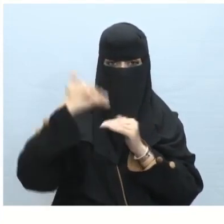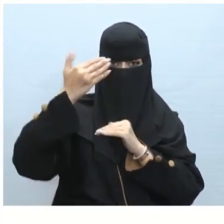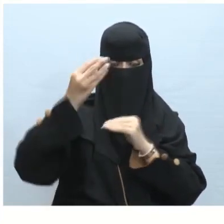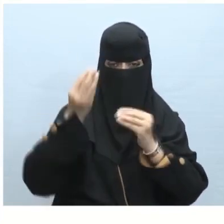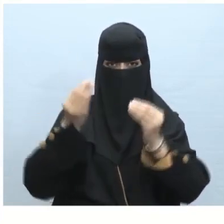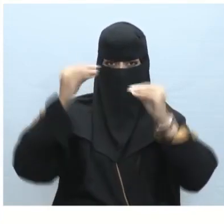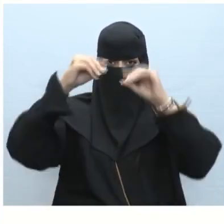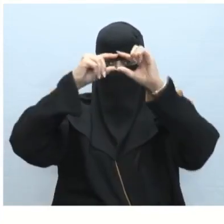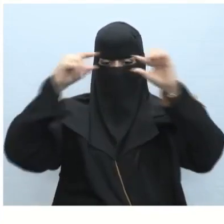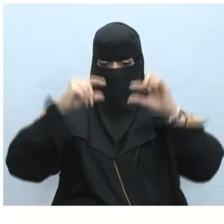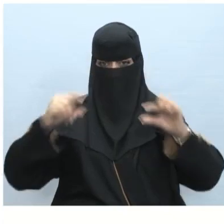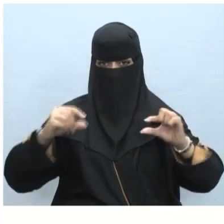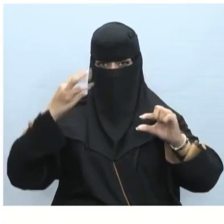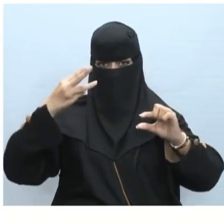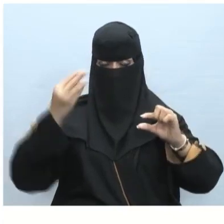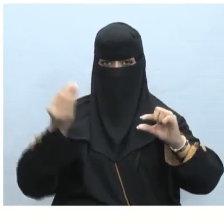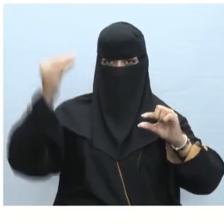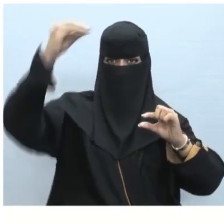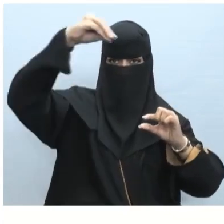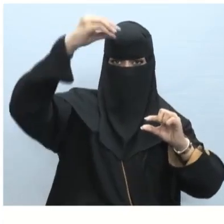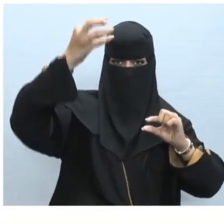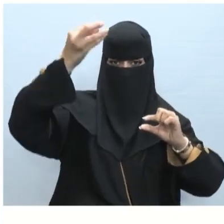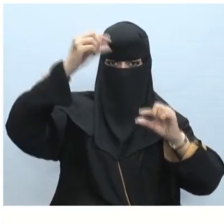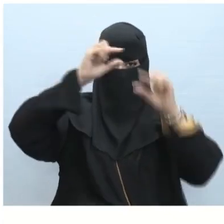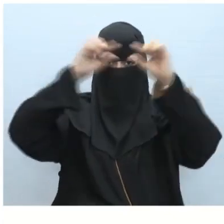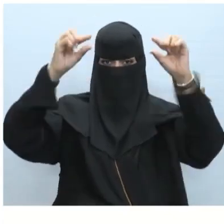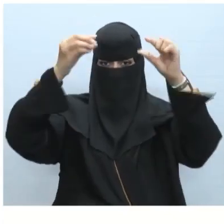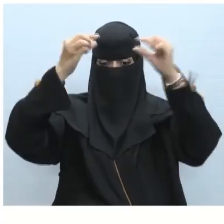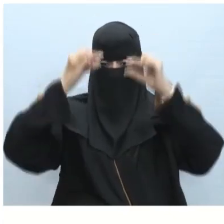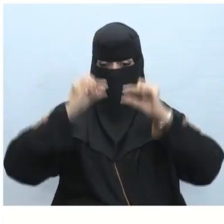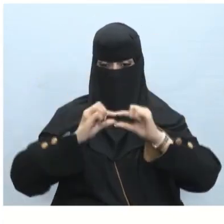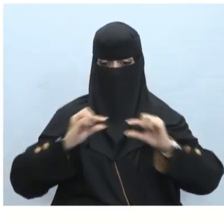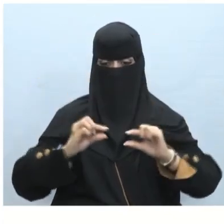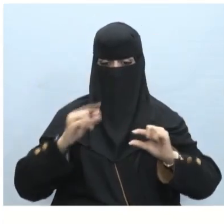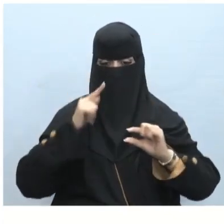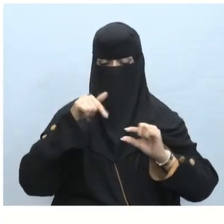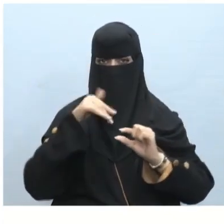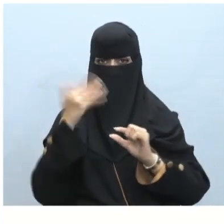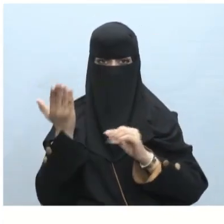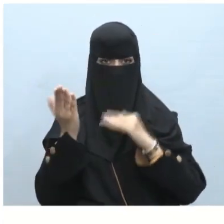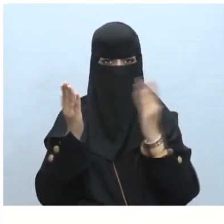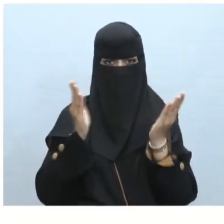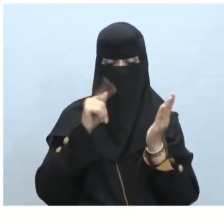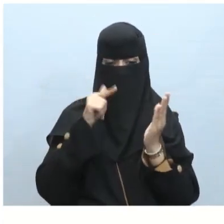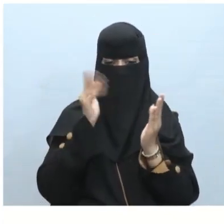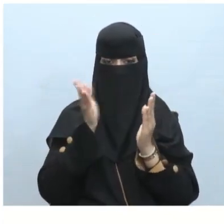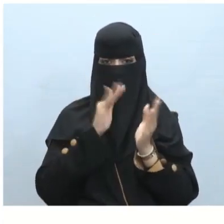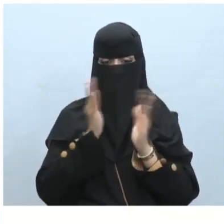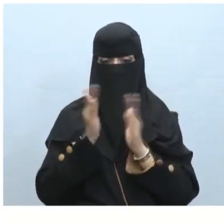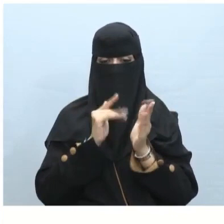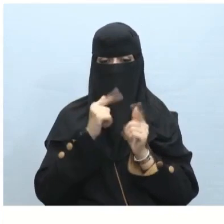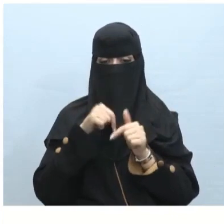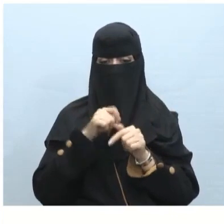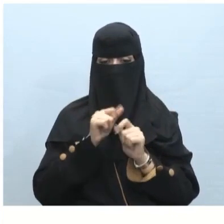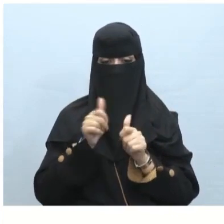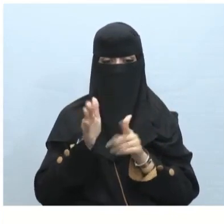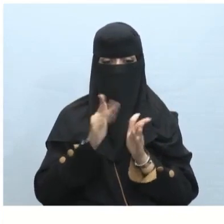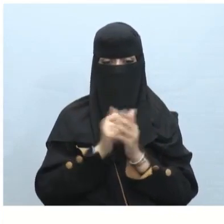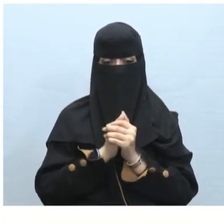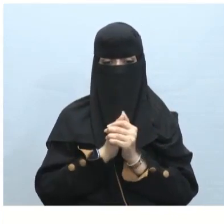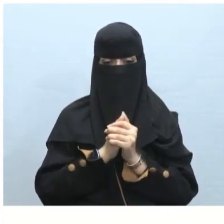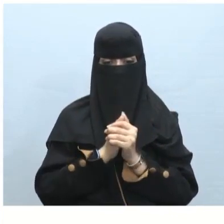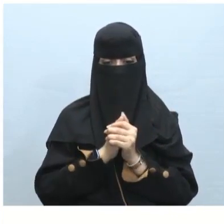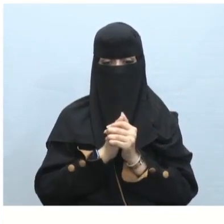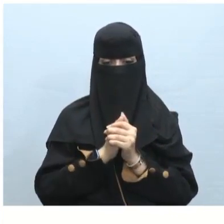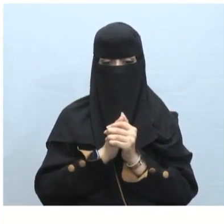شكل بعد كذلك تستطيع تغيير الاتجاه من اليمين إلى اليسار أو من اليسار إلى اليمين أيضا